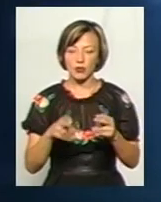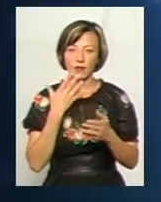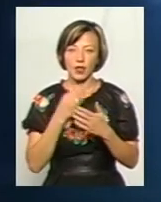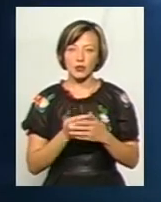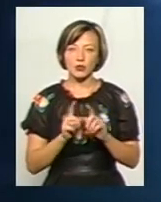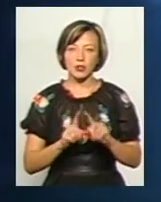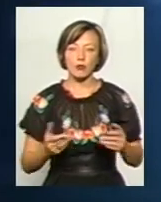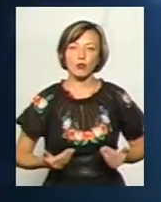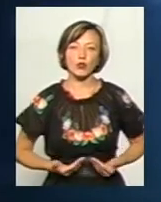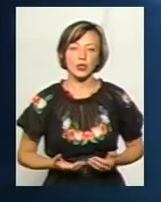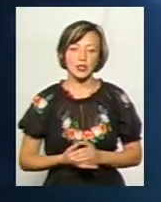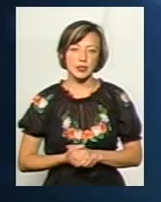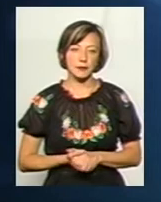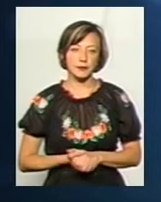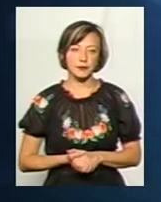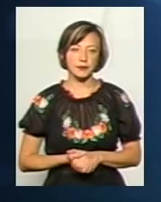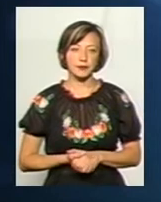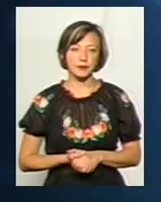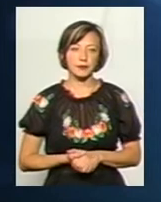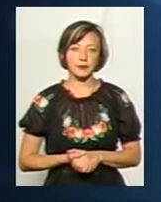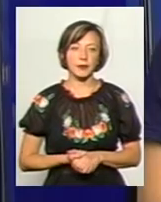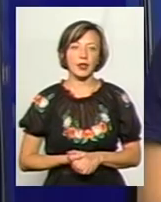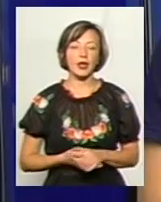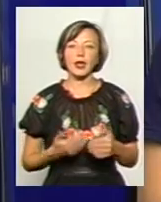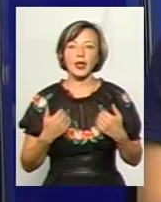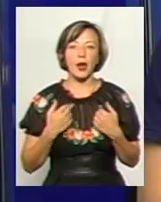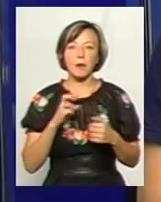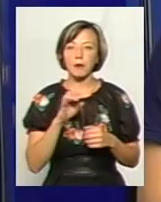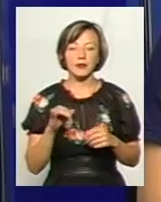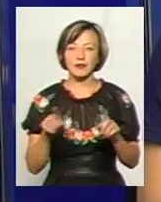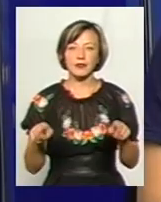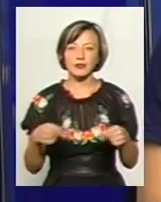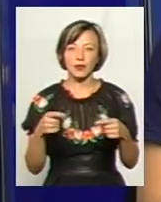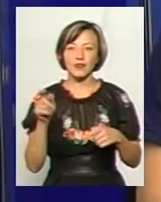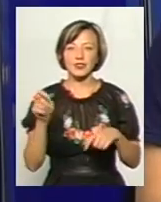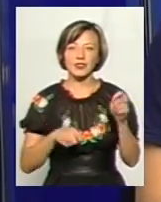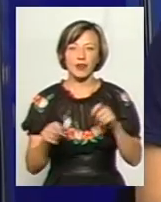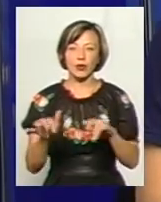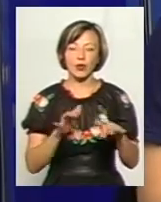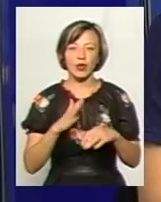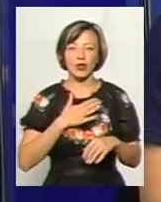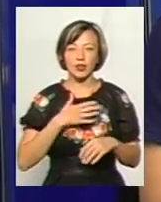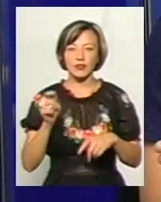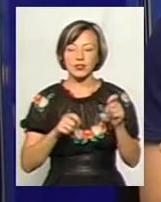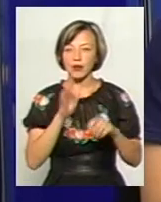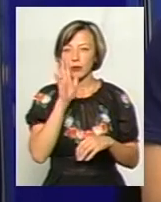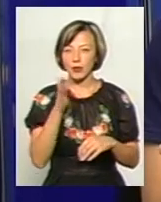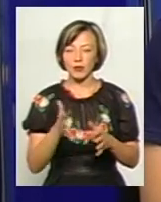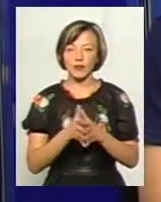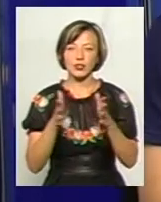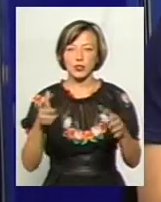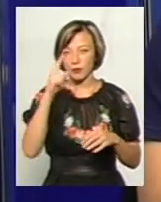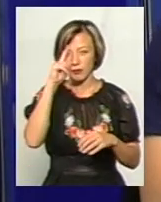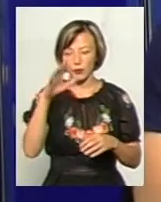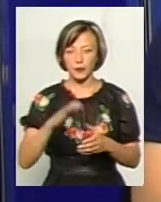самобутність і українство. Ну, я би не сказав, засновник фестивального руху, нашому фестивалі лише п'ять років. Але він дуже масштабний відбувальний. Олександр